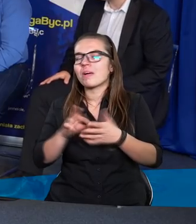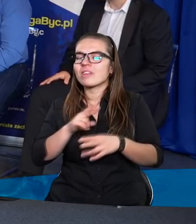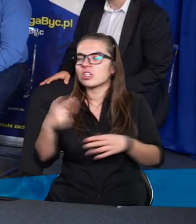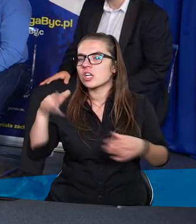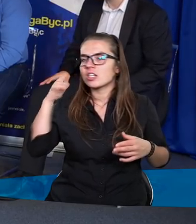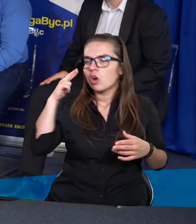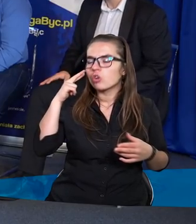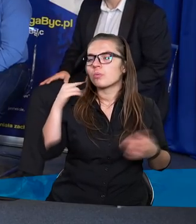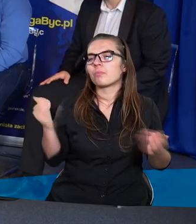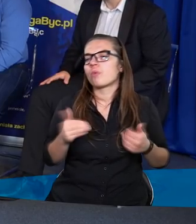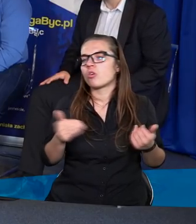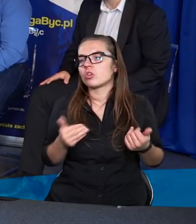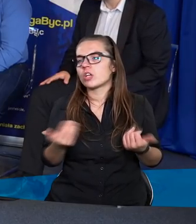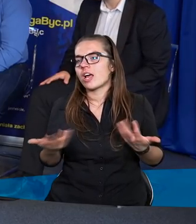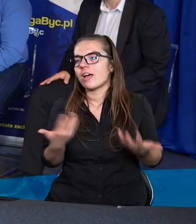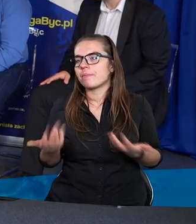nie rozumiemy, być może